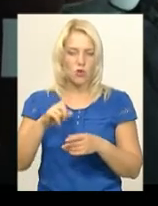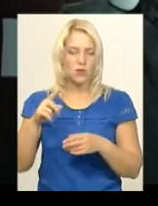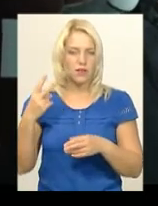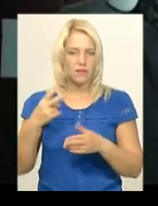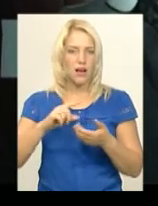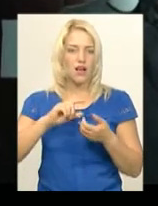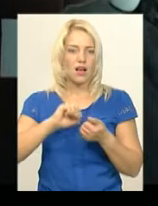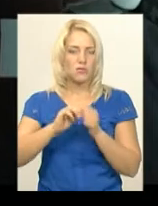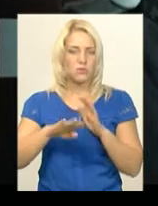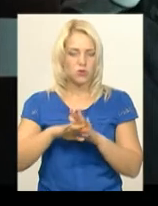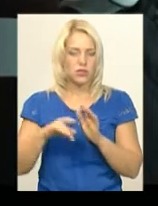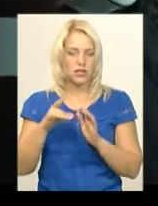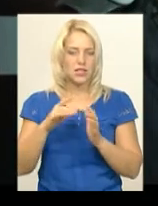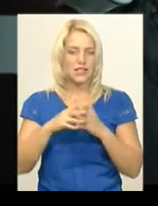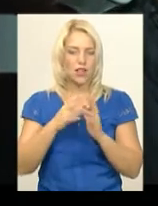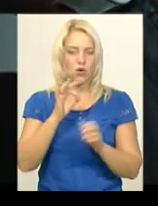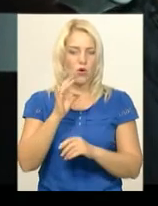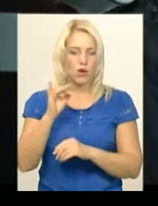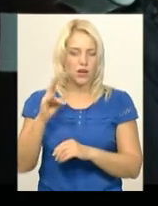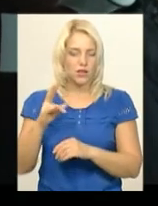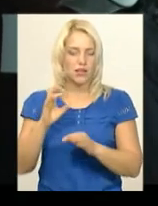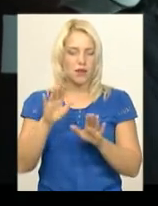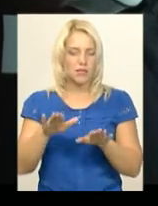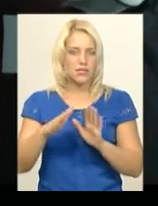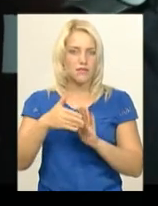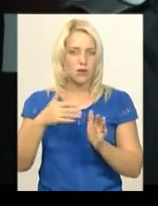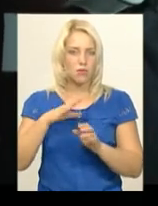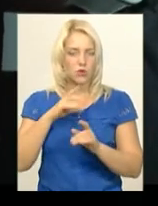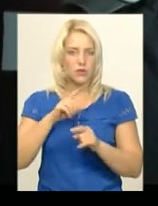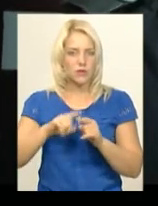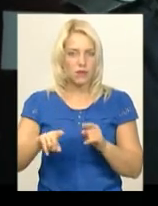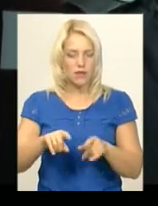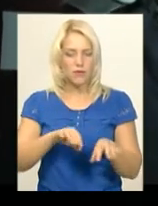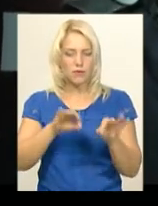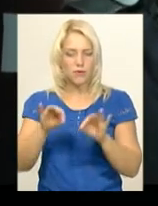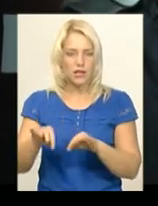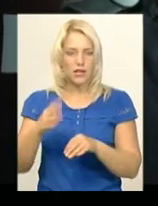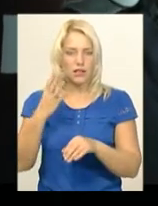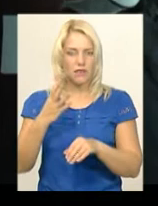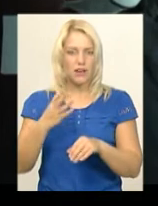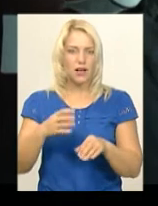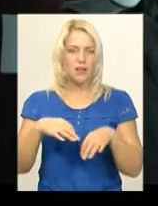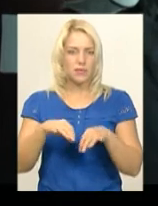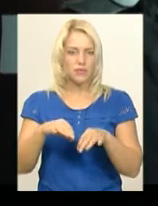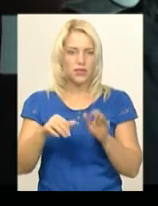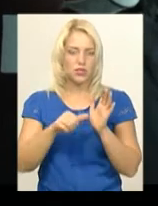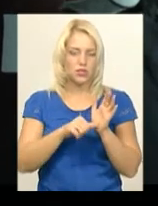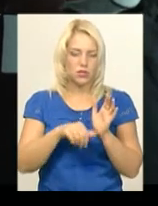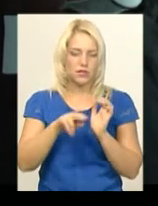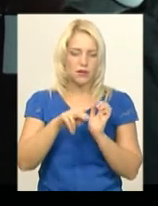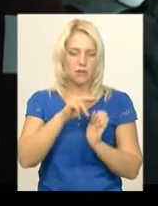-Подільського району в селі Оринен. До місця виклику негайно було направлено два відділення чергових караулів – 6 ДПРЧ та 5